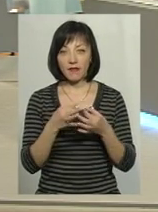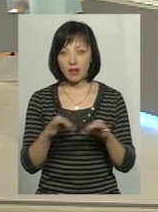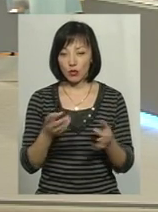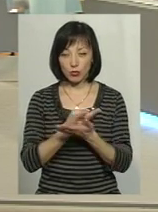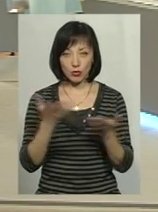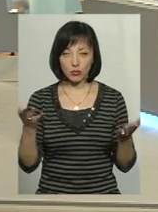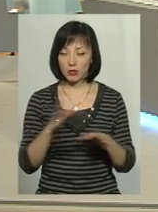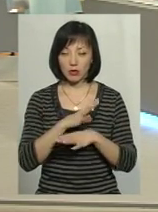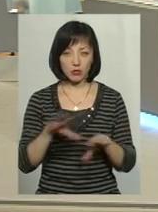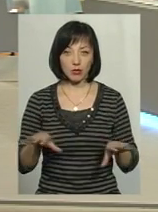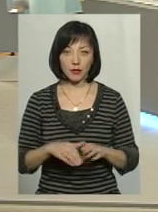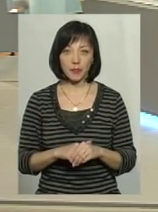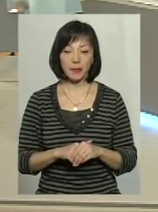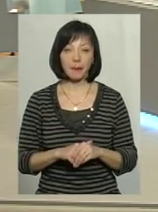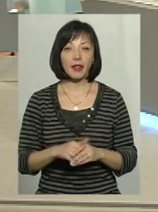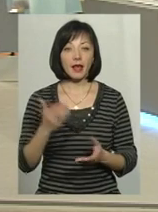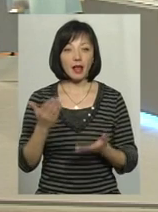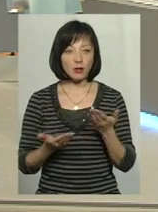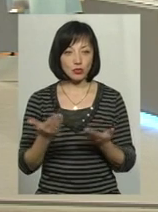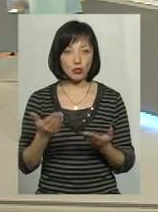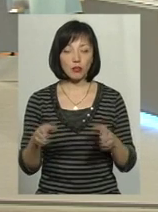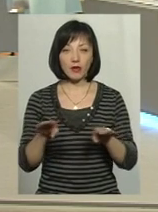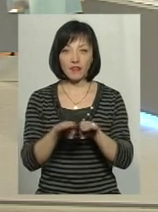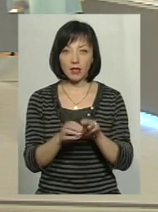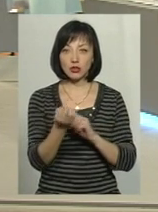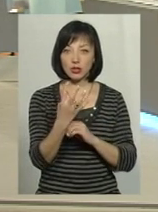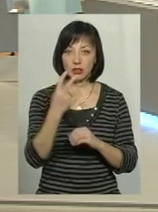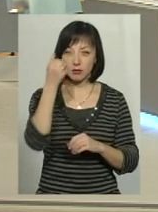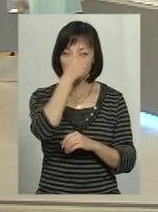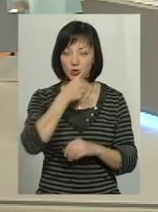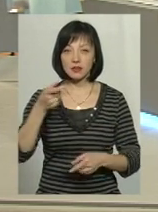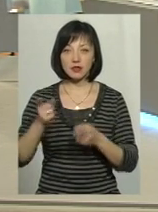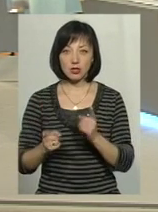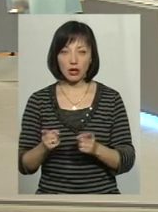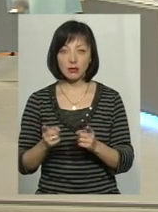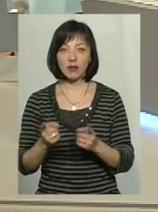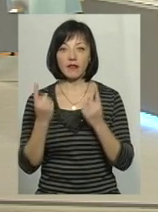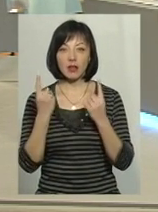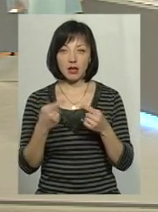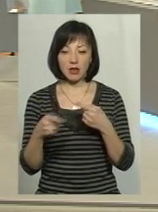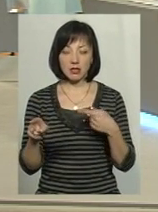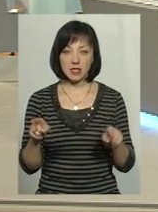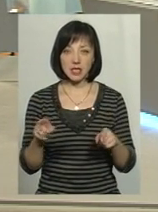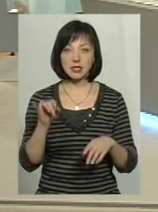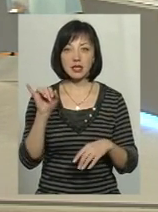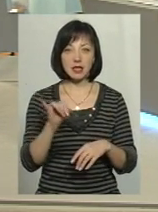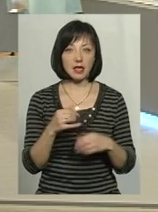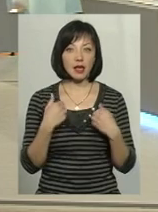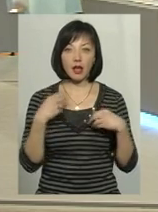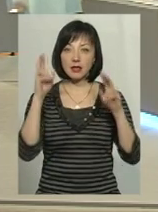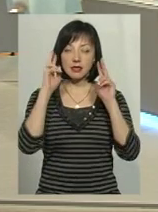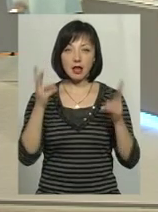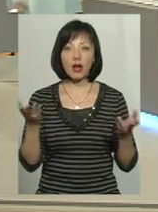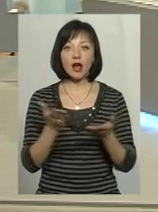доступі її ніде немає. Тому якщо порівняти з 14-м роком, то звичайно там досить велика різниця. І я не знаю,